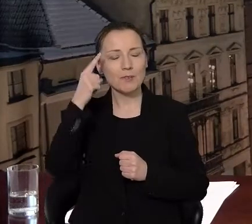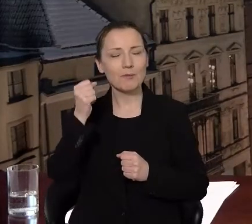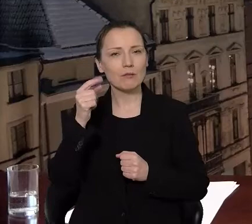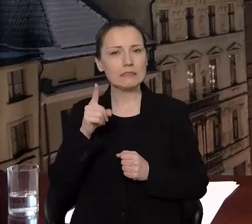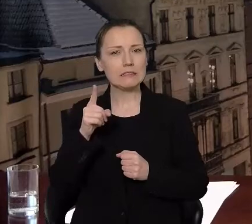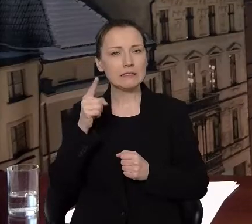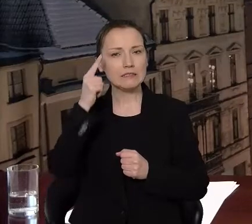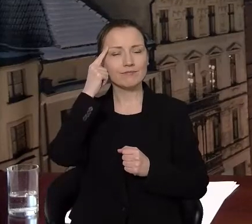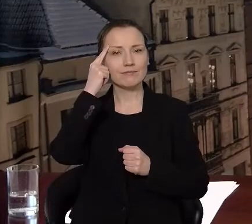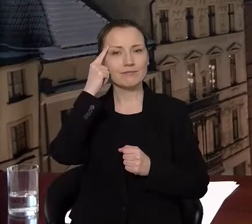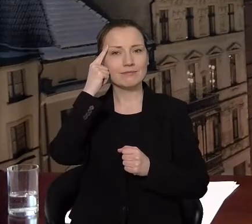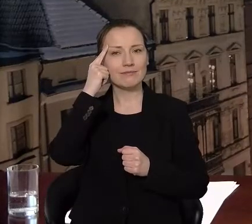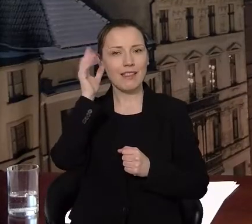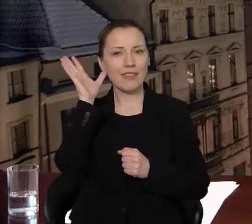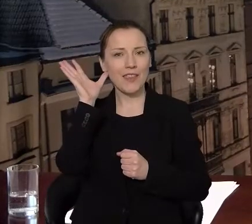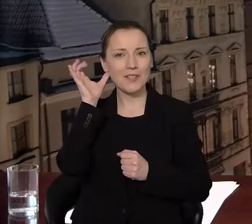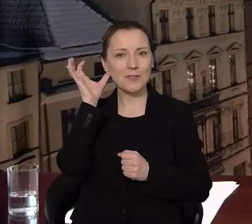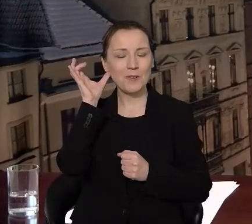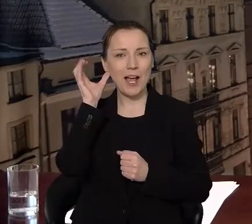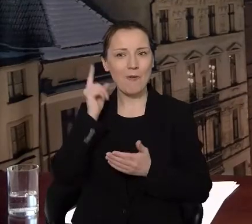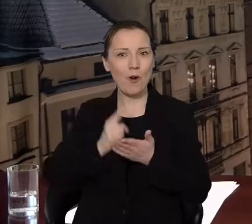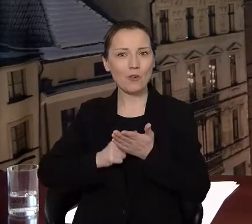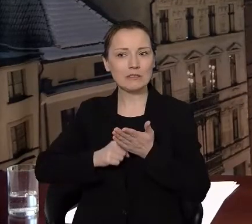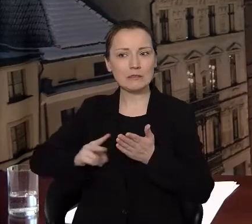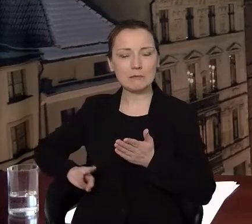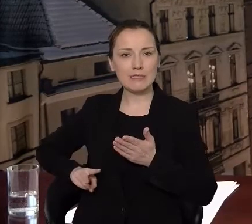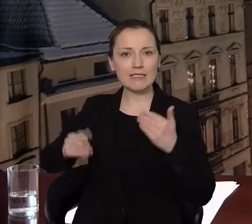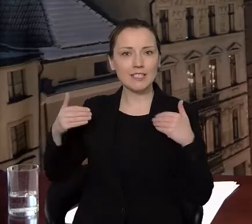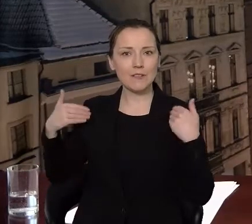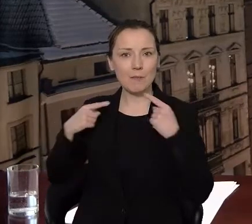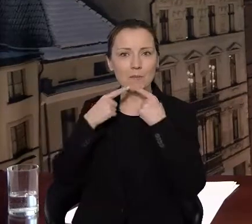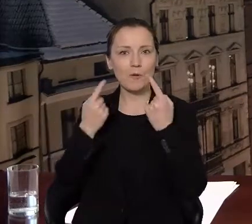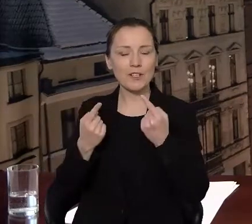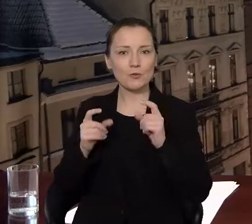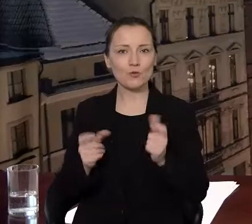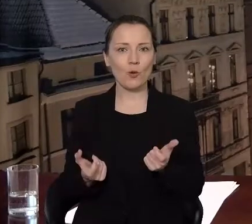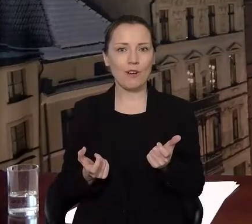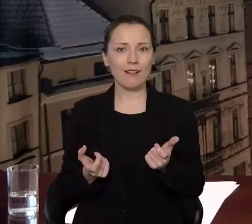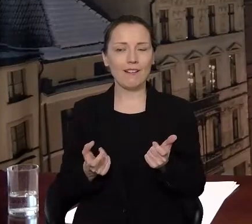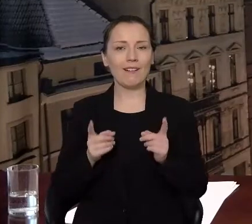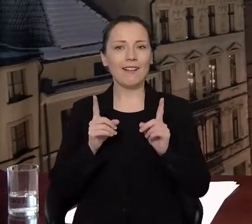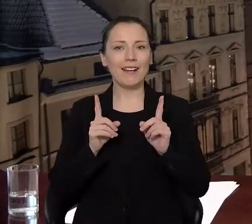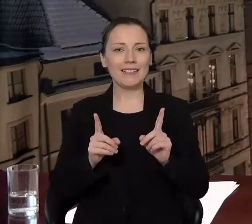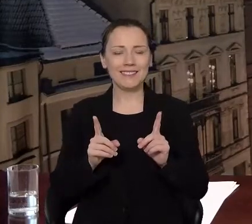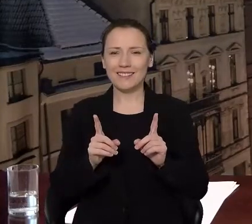zastanowiłem, bo nie słuchałem ostatniego komunikatu ministra zdrowia. Ale skończę